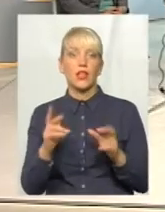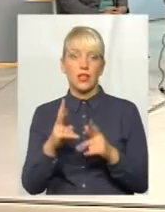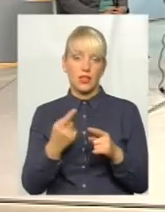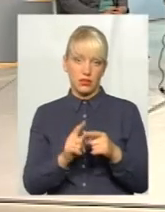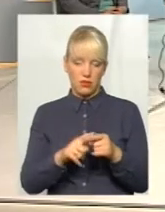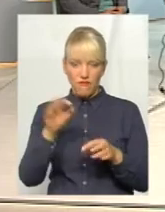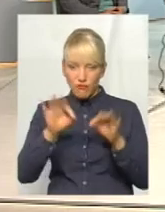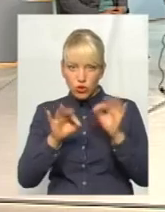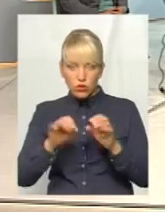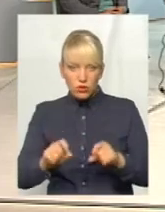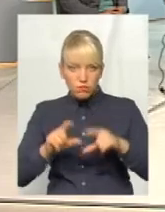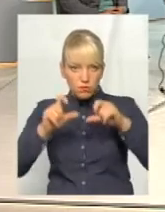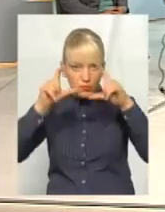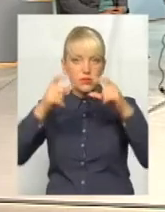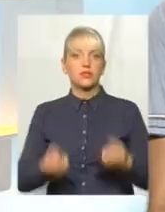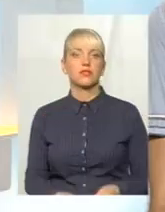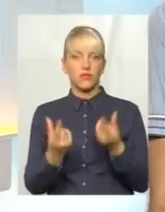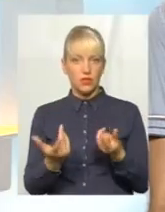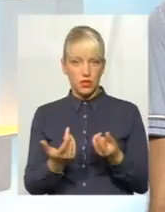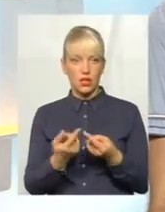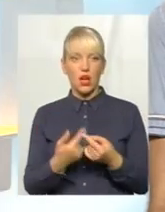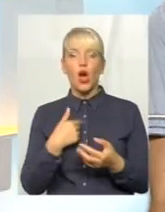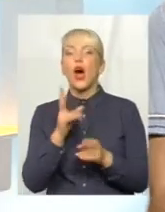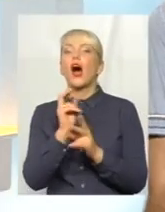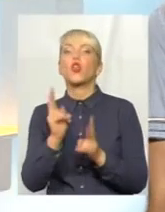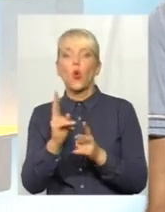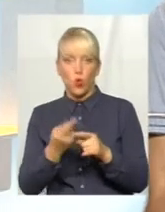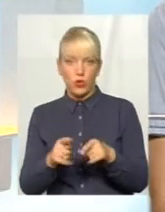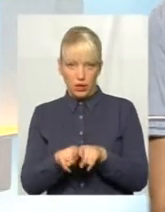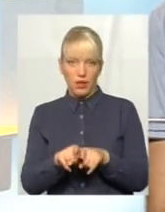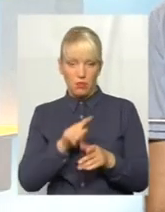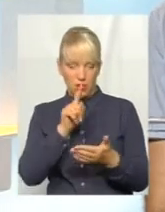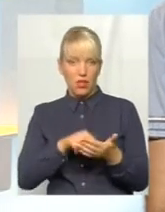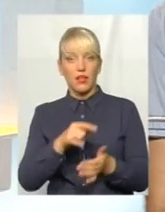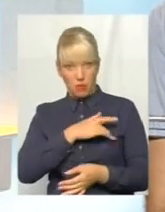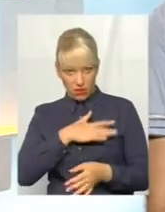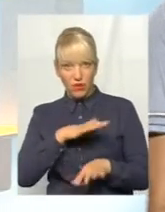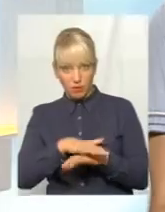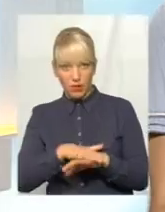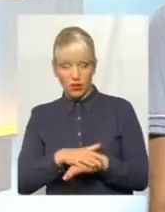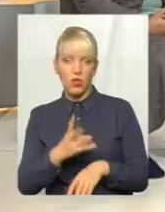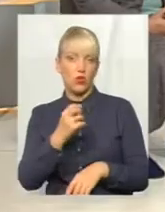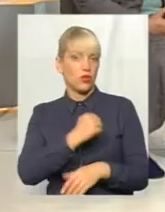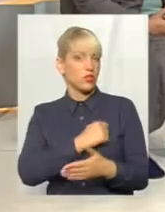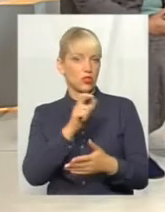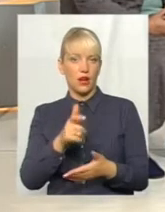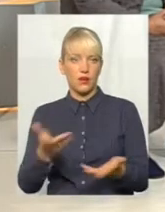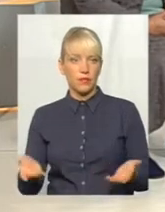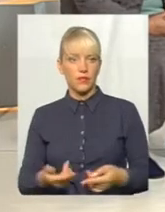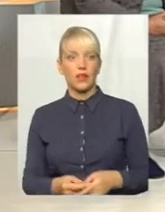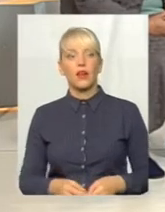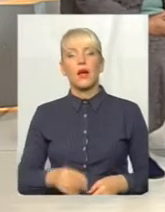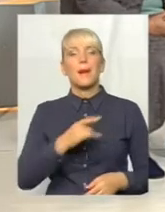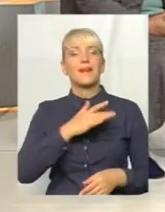відсотки такі виросли? У мене таке запитання. Але до кого це запитання? До Приватбанку? На жаль... Він уникає наших спілкувань,